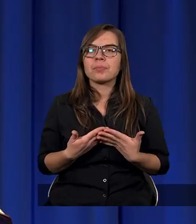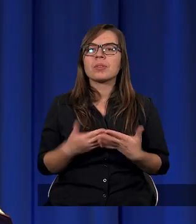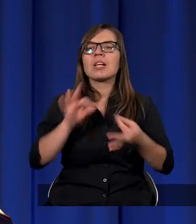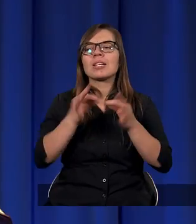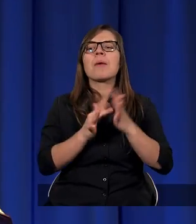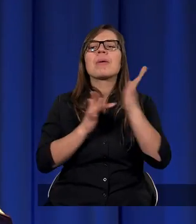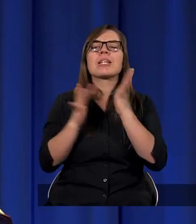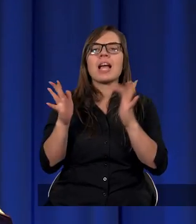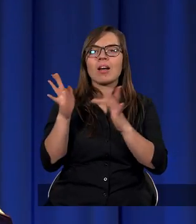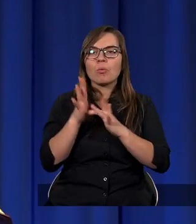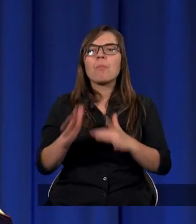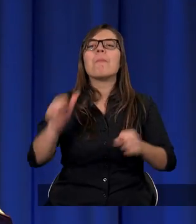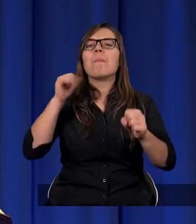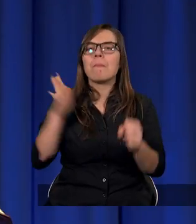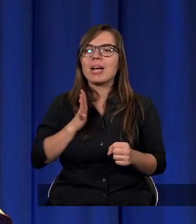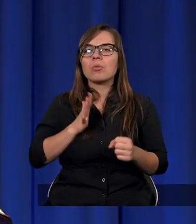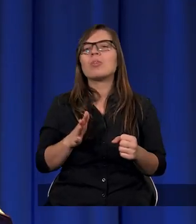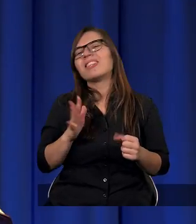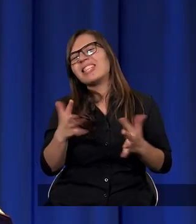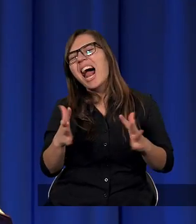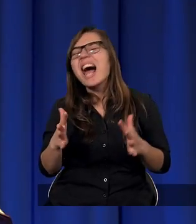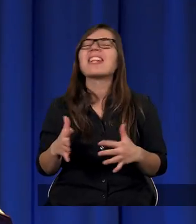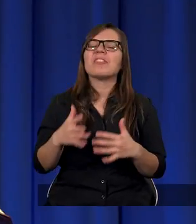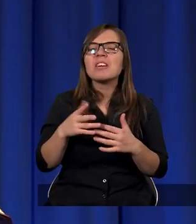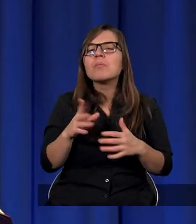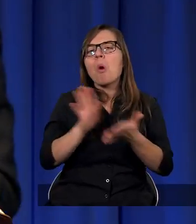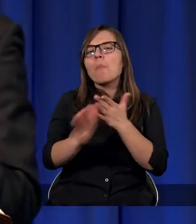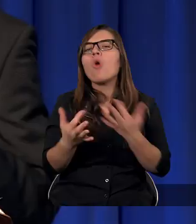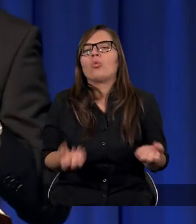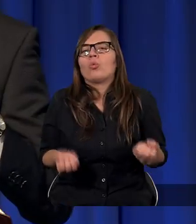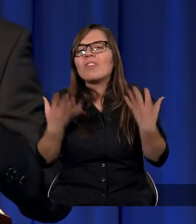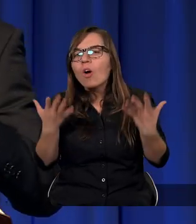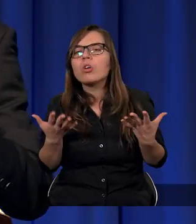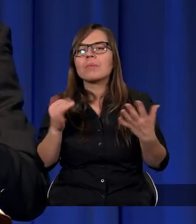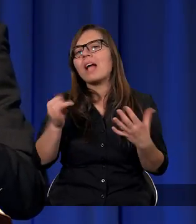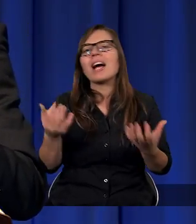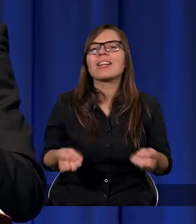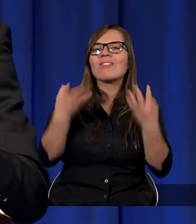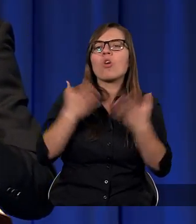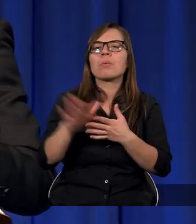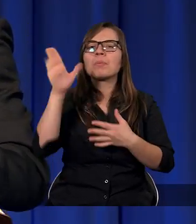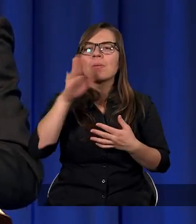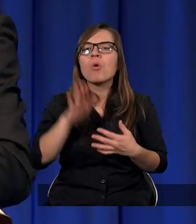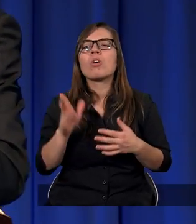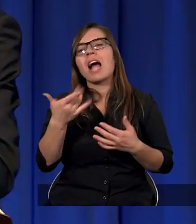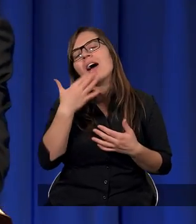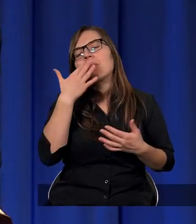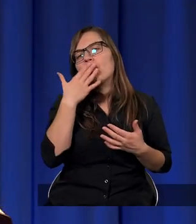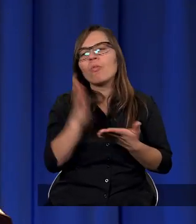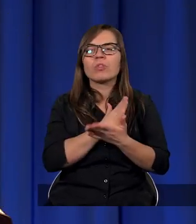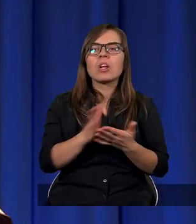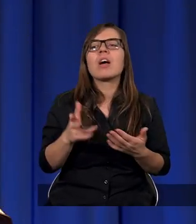Gdyby Jezus był zaledwie stworzeniem, gdyby został jakoś stworzony przez Boga, czy jak niektórzy mówią,